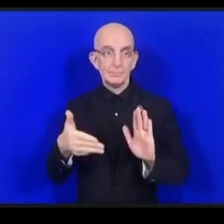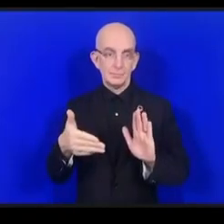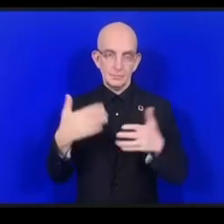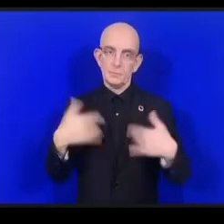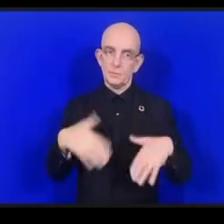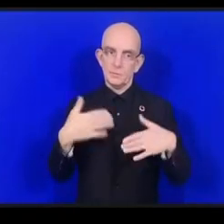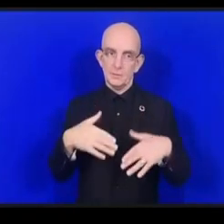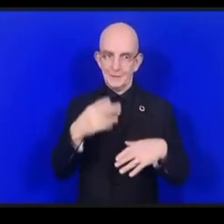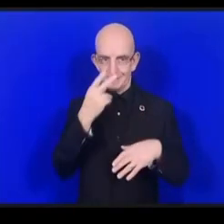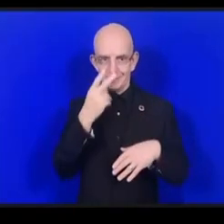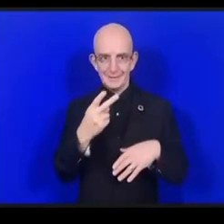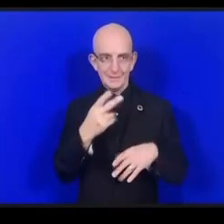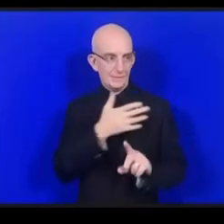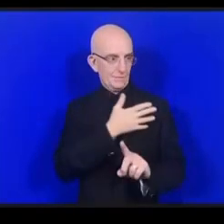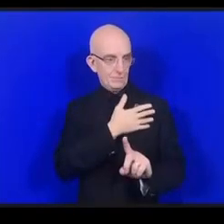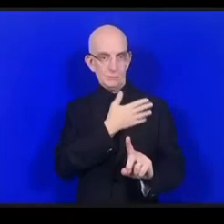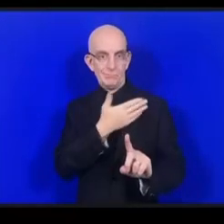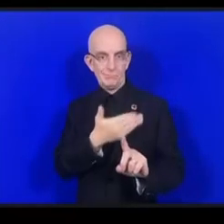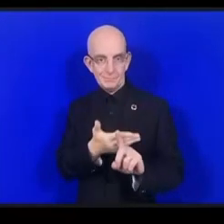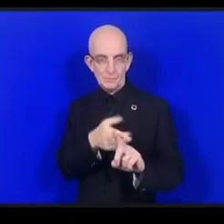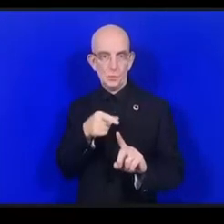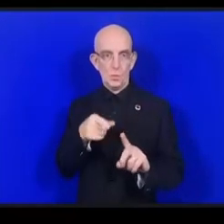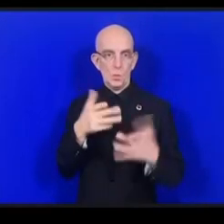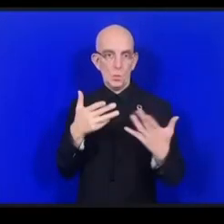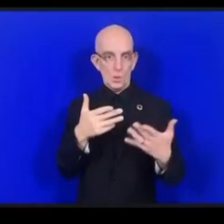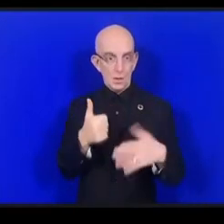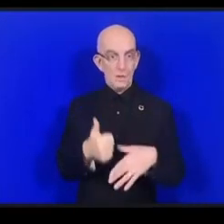أمور تحتاج إلى أن